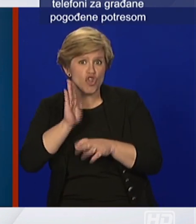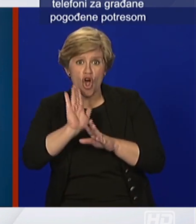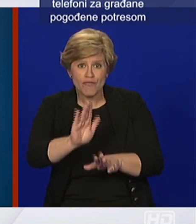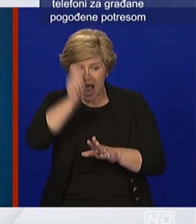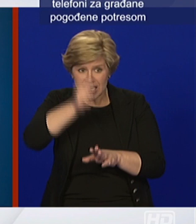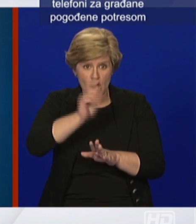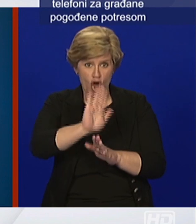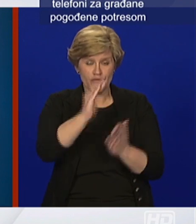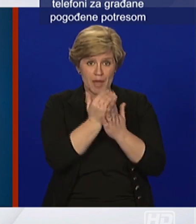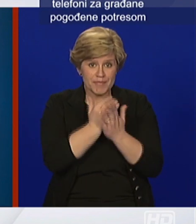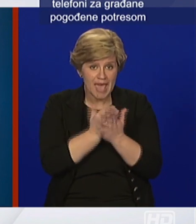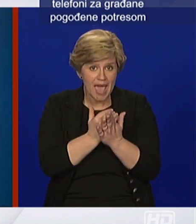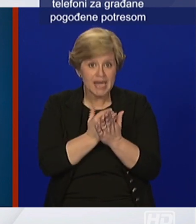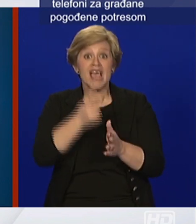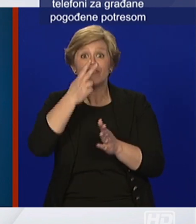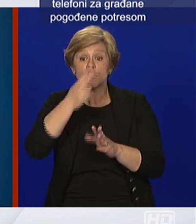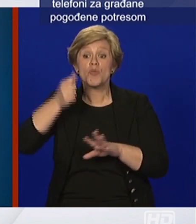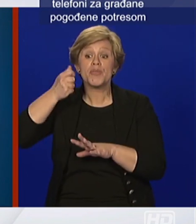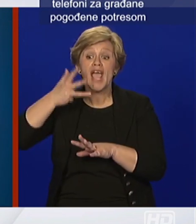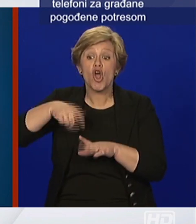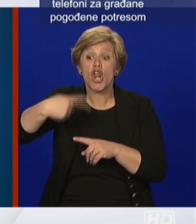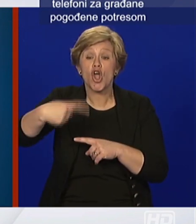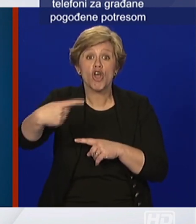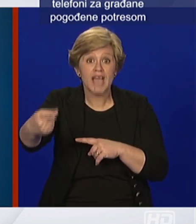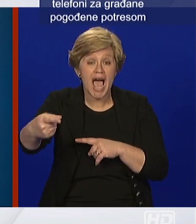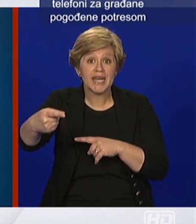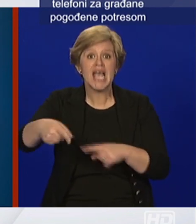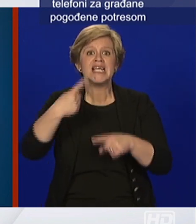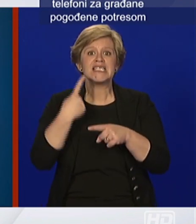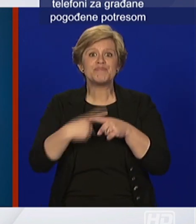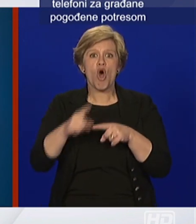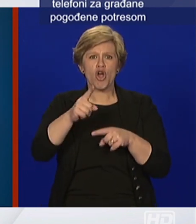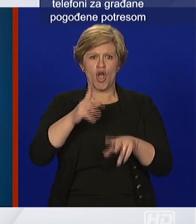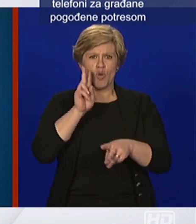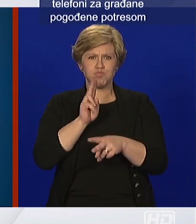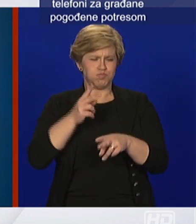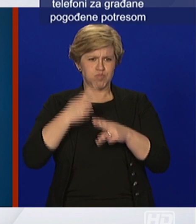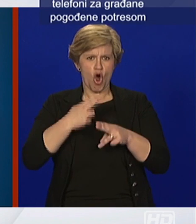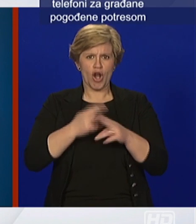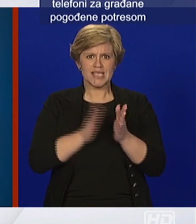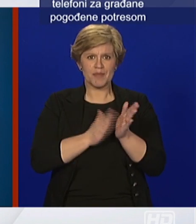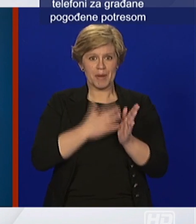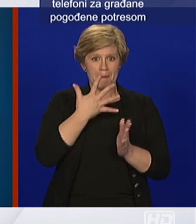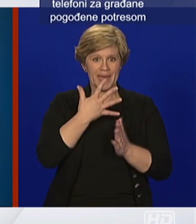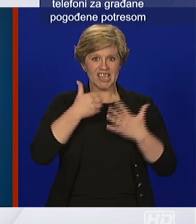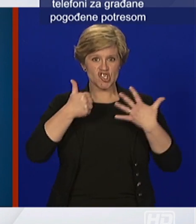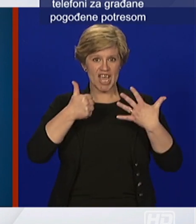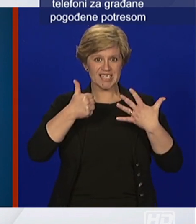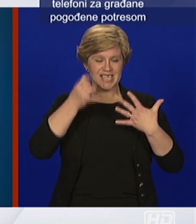što znate, srednje vrijeme inkubacije ove bolesti je između 5 i 6 dana. Dakle, mi čekamo tih 5 i 6 dana da vidimo